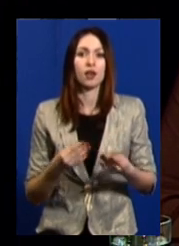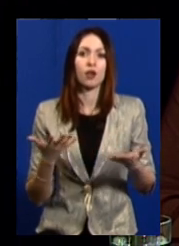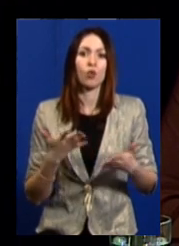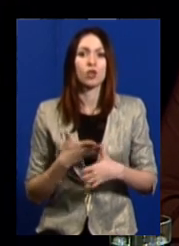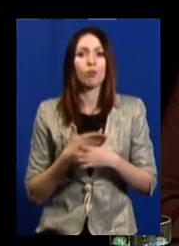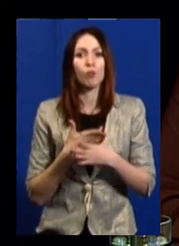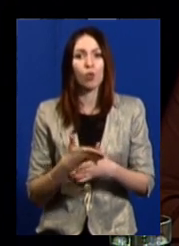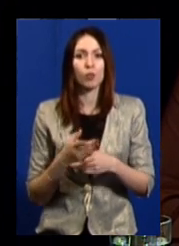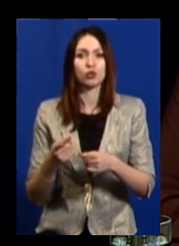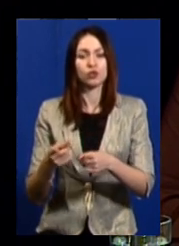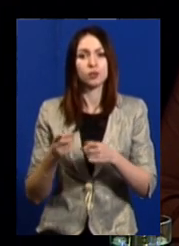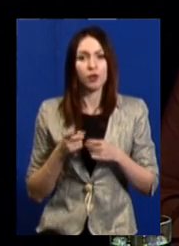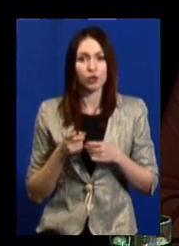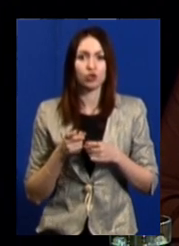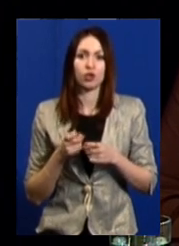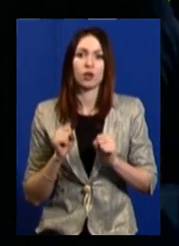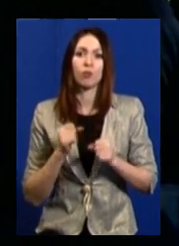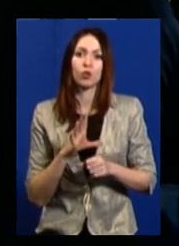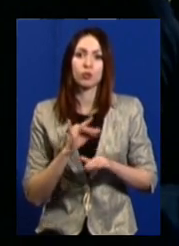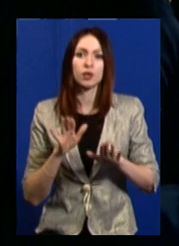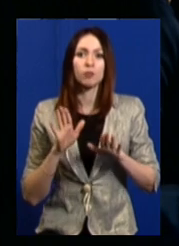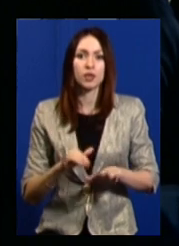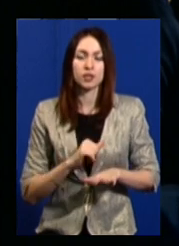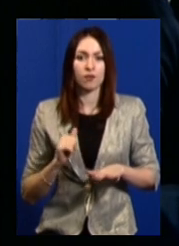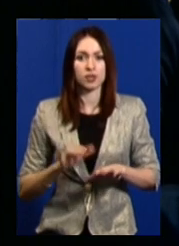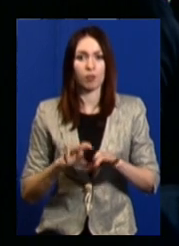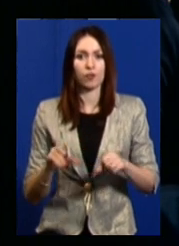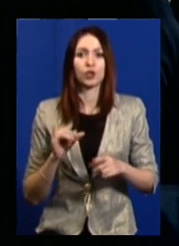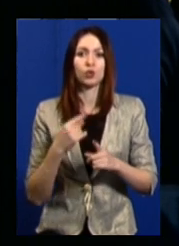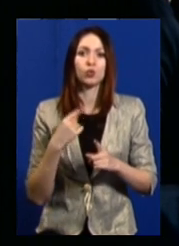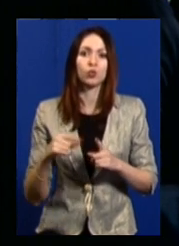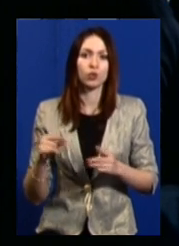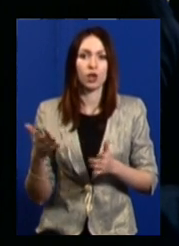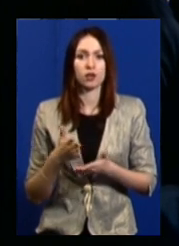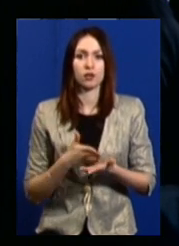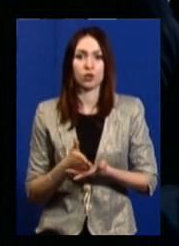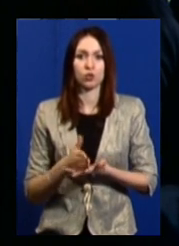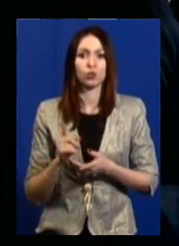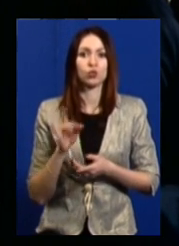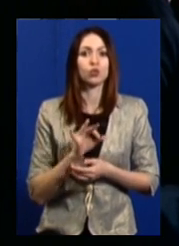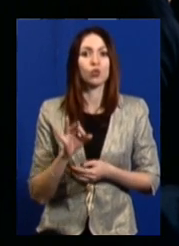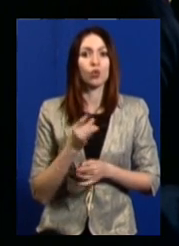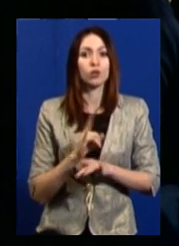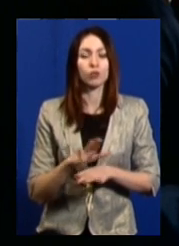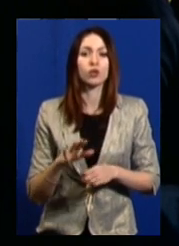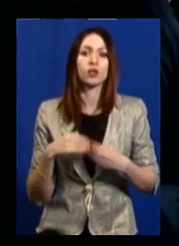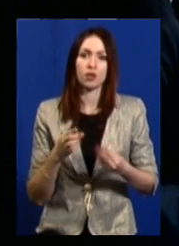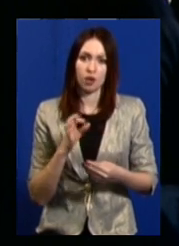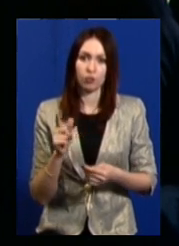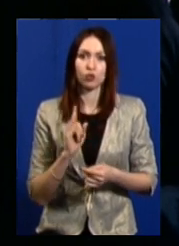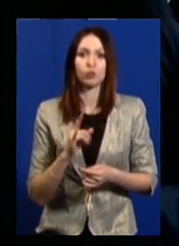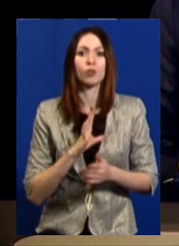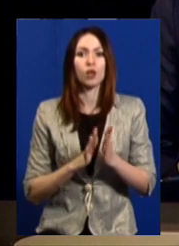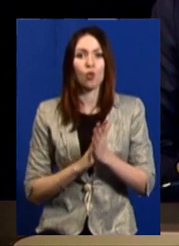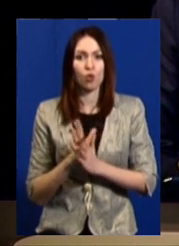допомоги з залученням, може, і органу місцевого самоврядування, і інших дотичних структур. Що стосується дитини, дай Боже, щоб вона росла, була